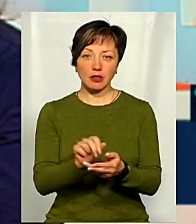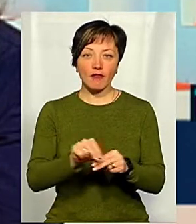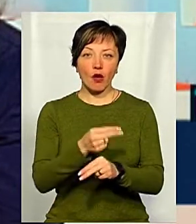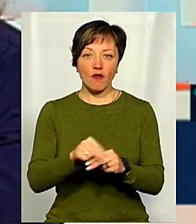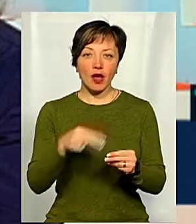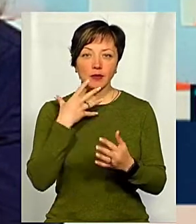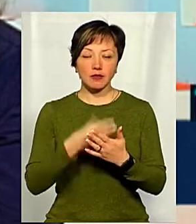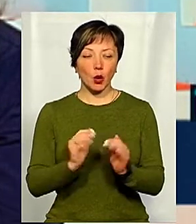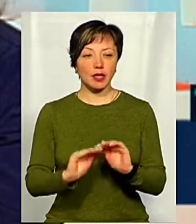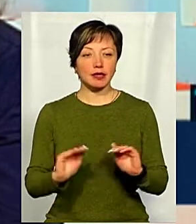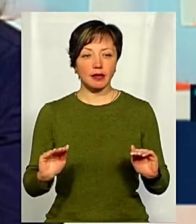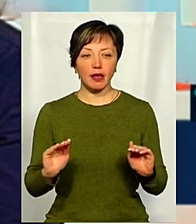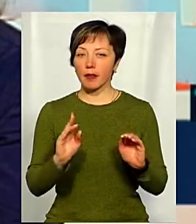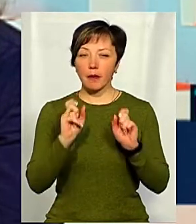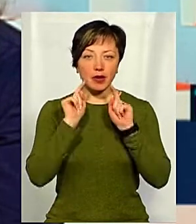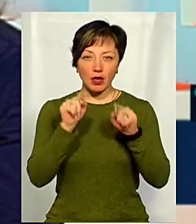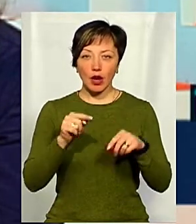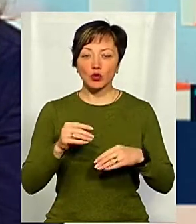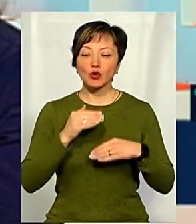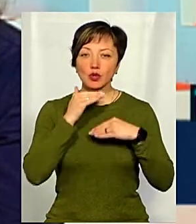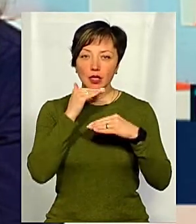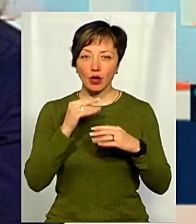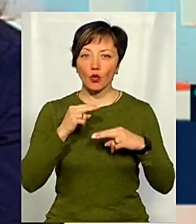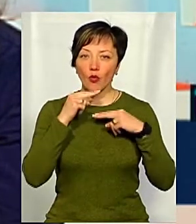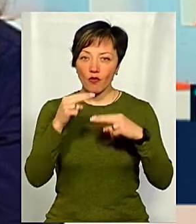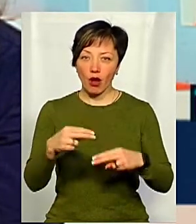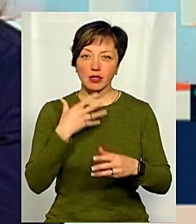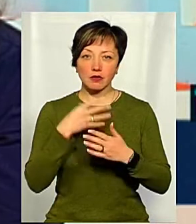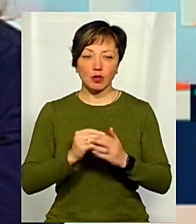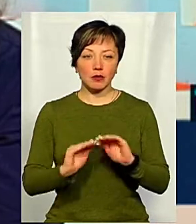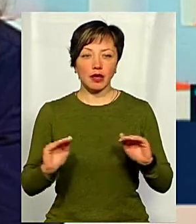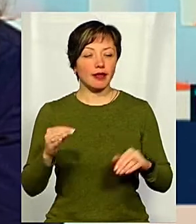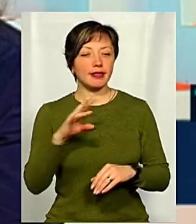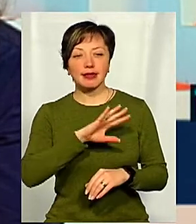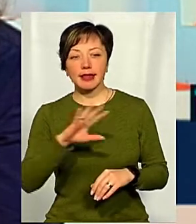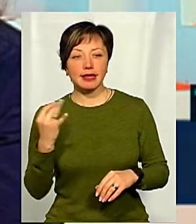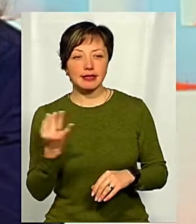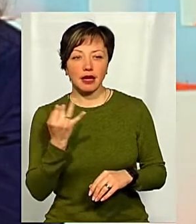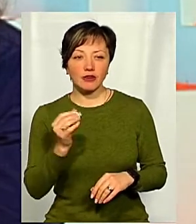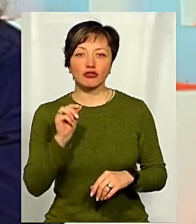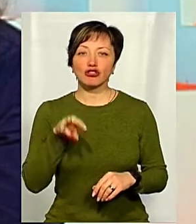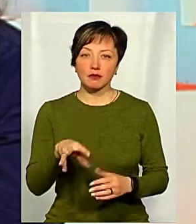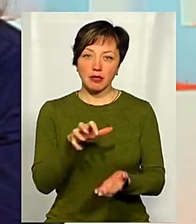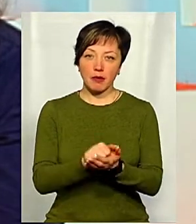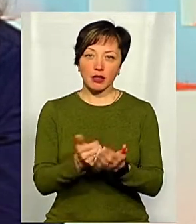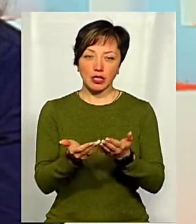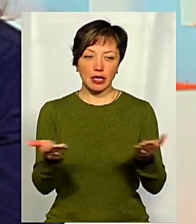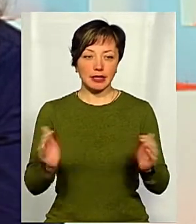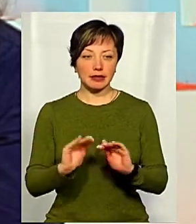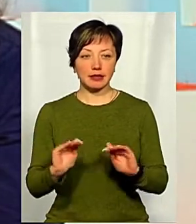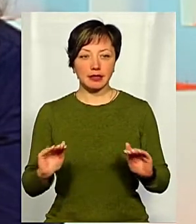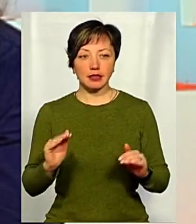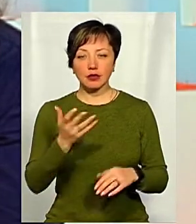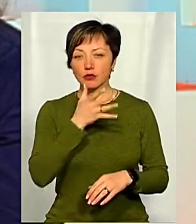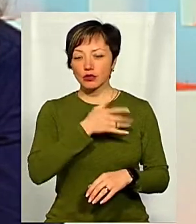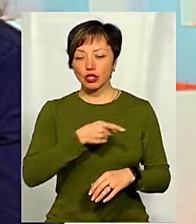вихованням своїх дітей, не приділяють достатньої кількості уваги своїм дітям, не цікавляться, чим займаються їхні діти під